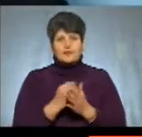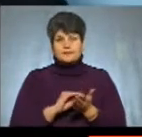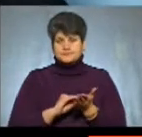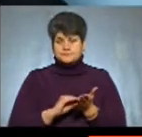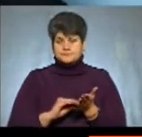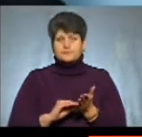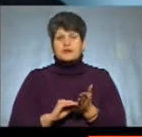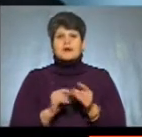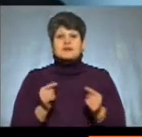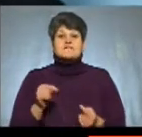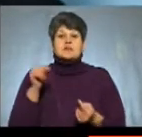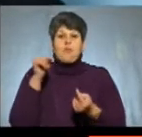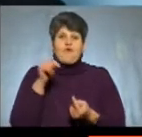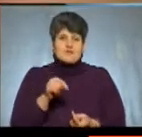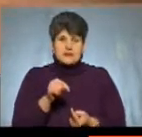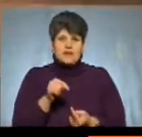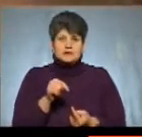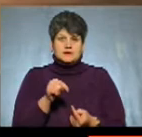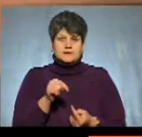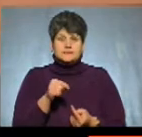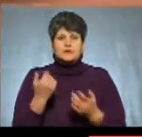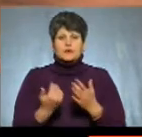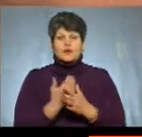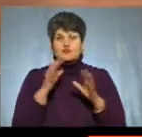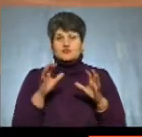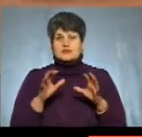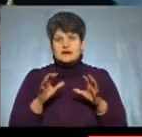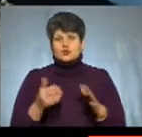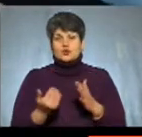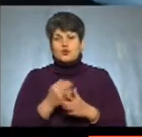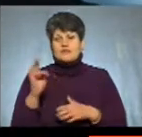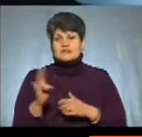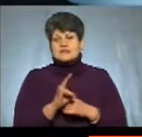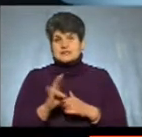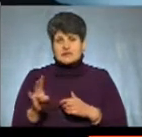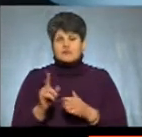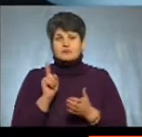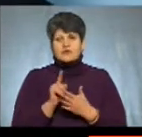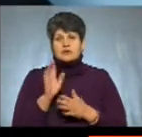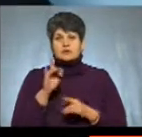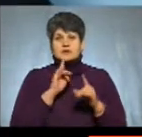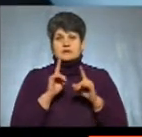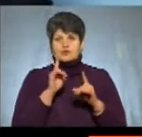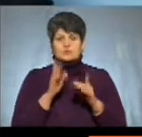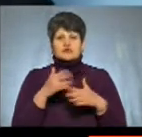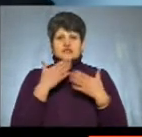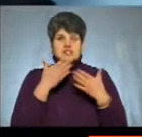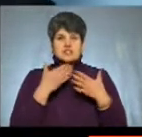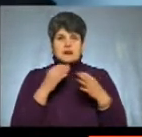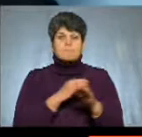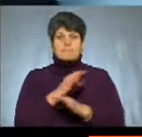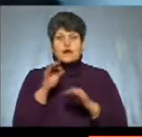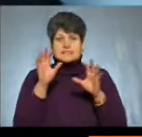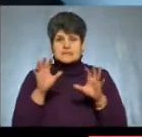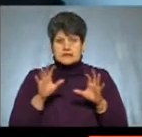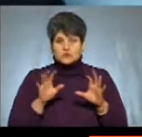відповідати новому статусу, новій церкві. Повинні відбутися збори, де буде зачитаний проєкт статуту,